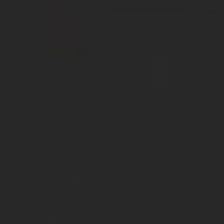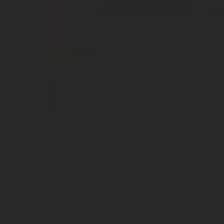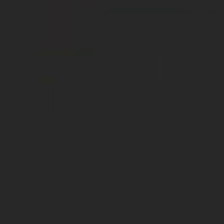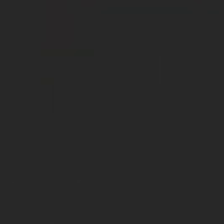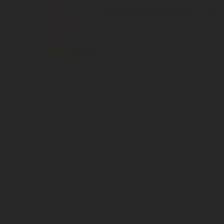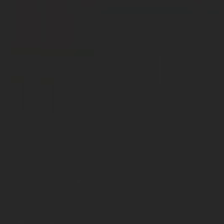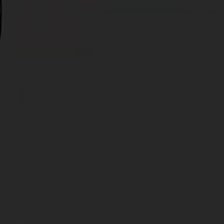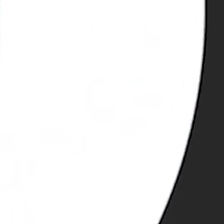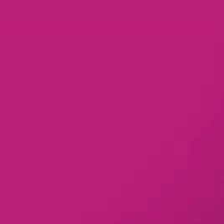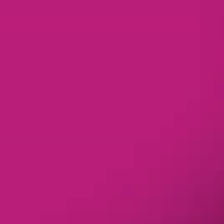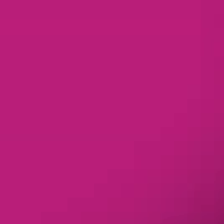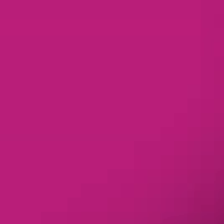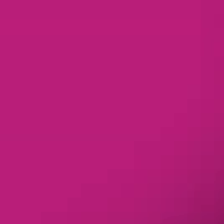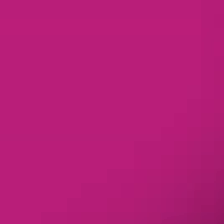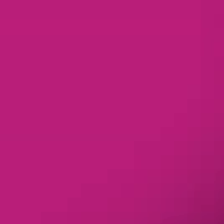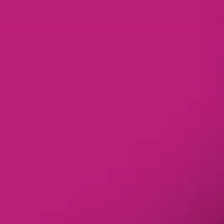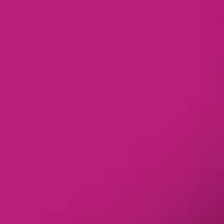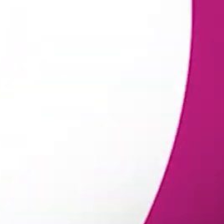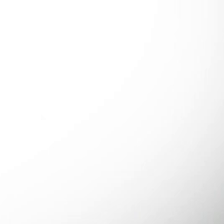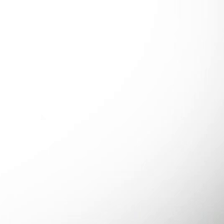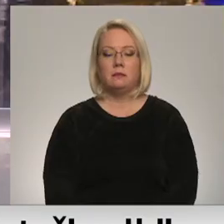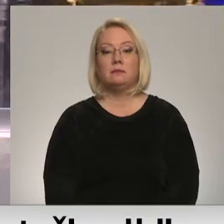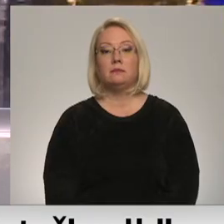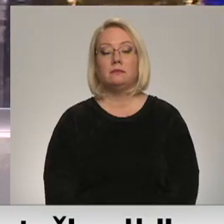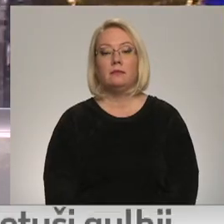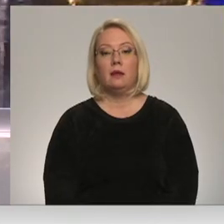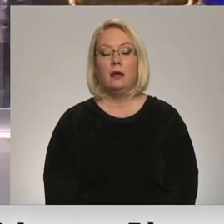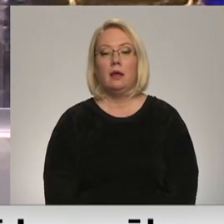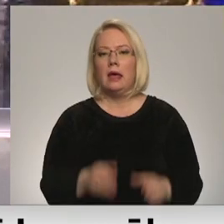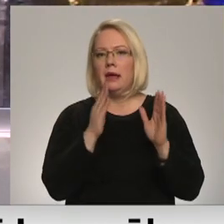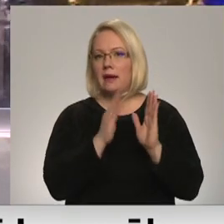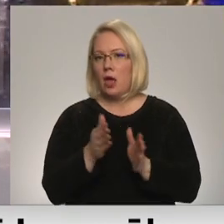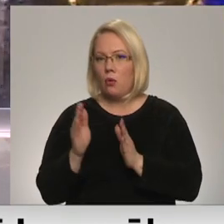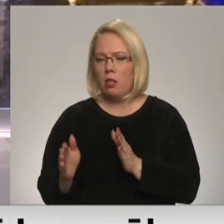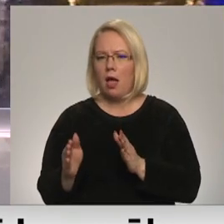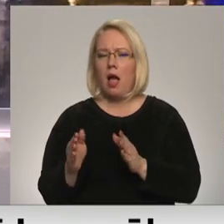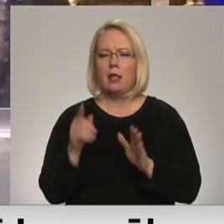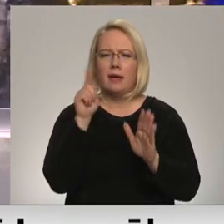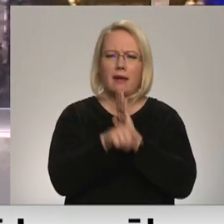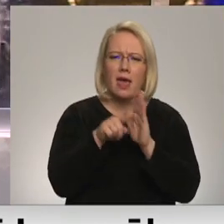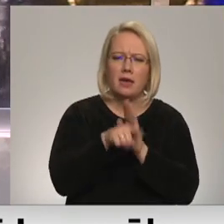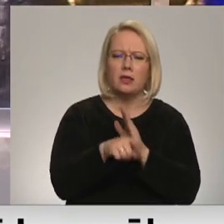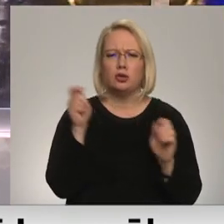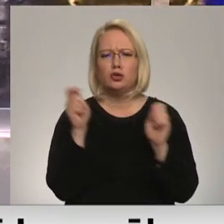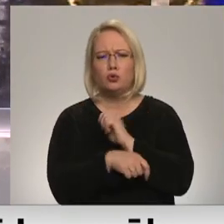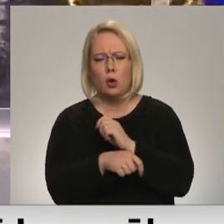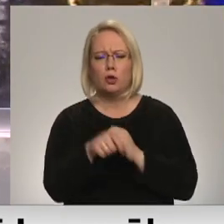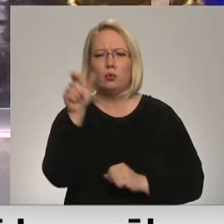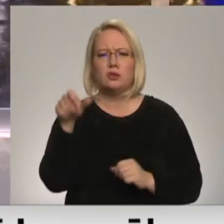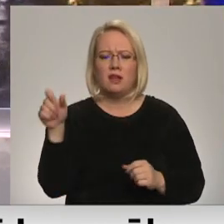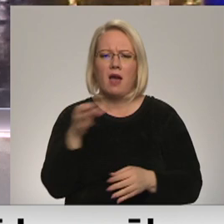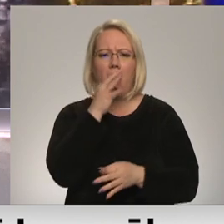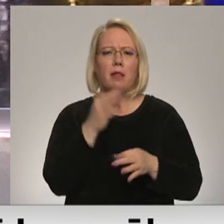Re! Viss ēters ir te! Regulāri reidi, sodi un cilvēku atbildīgāk